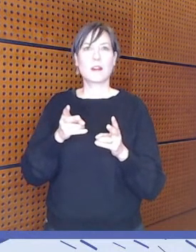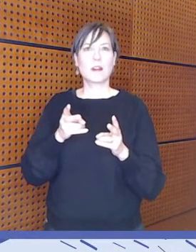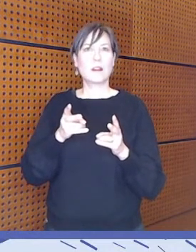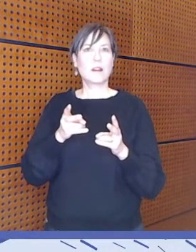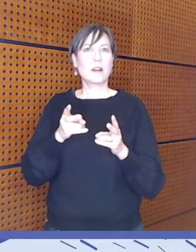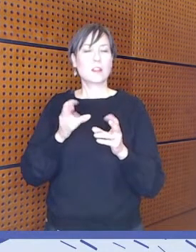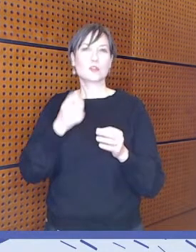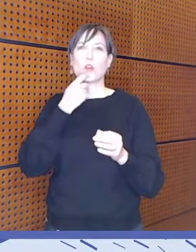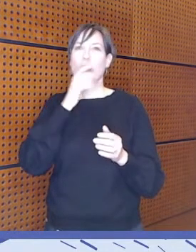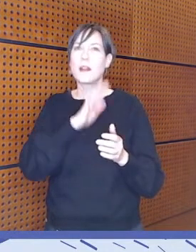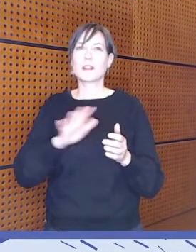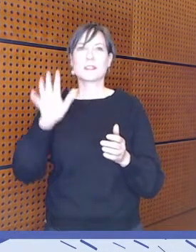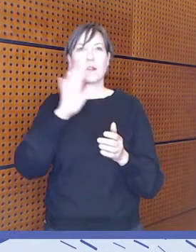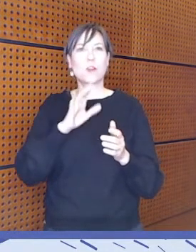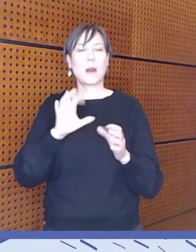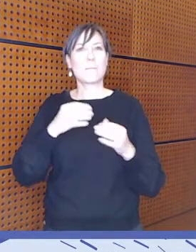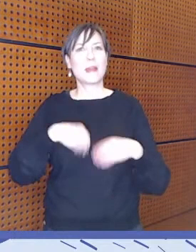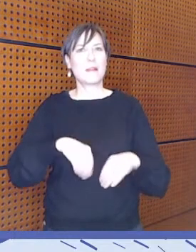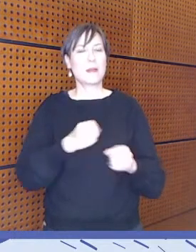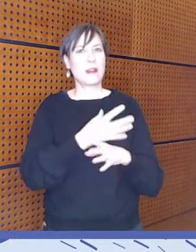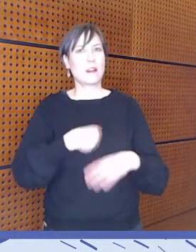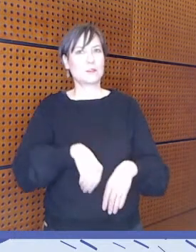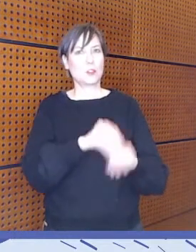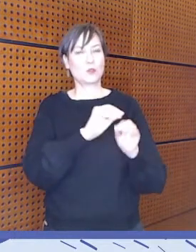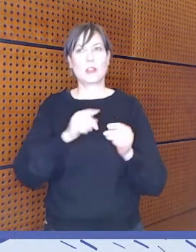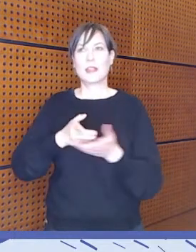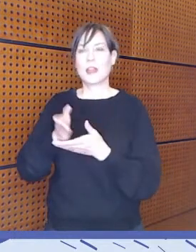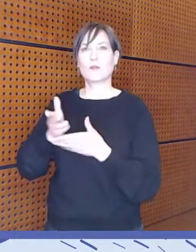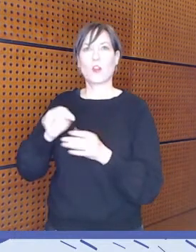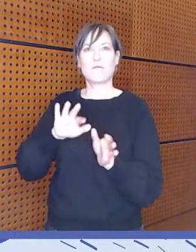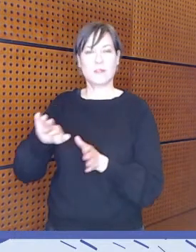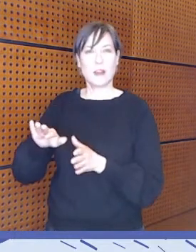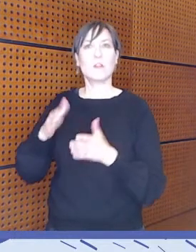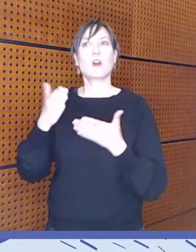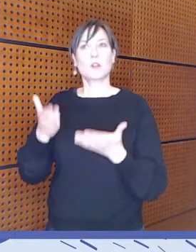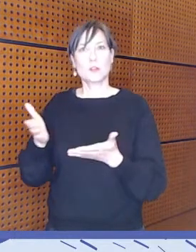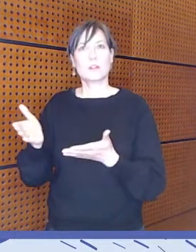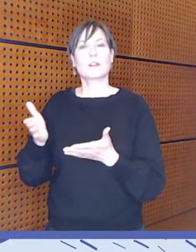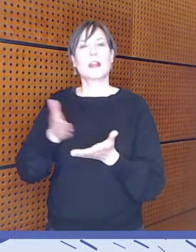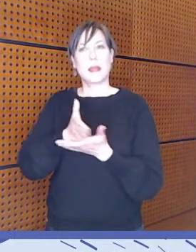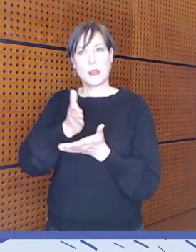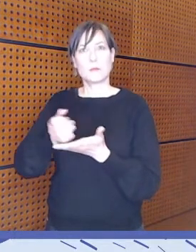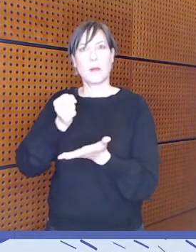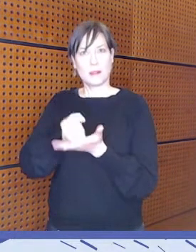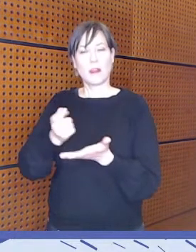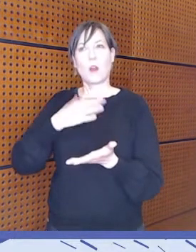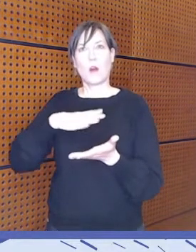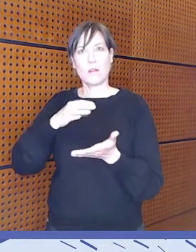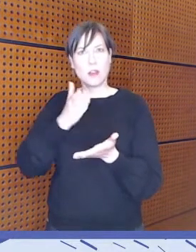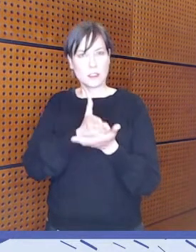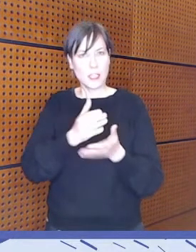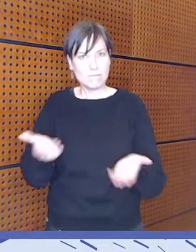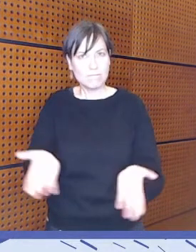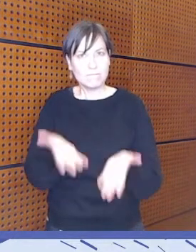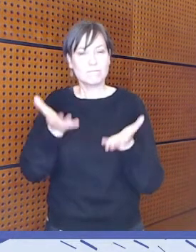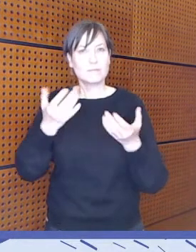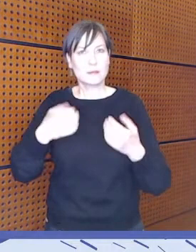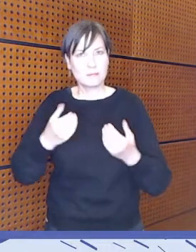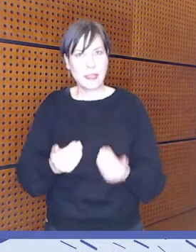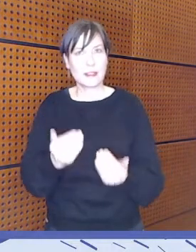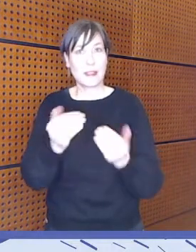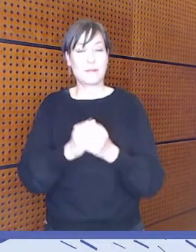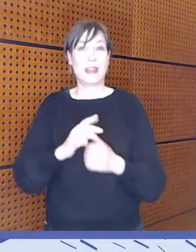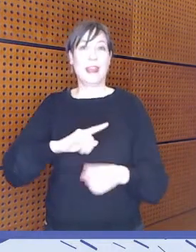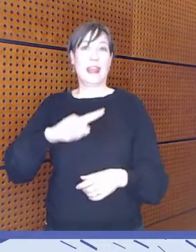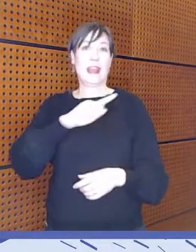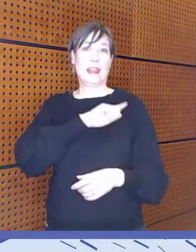suomalaisessa mediakasvatuksessa, mutta ne linjaukset nyt lähtee sitä asiaa eteenpäin kehittämään. Jo sitä edellisenä vuonna oli tämä